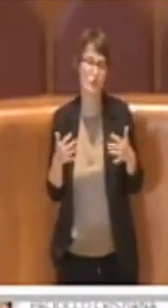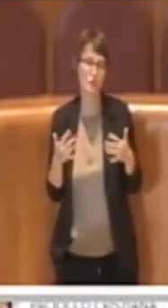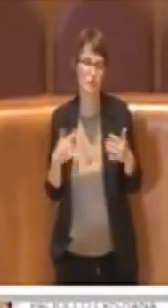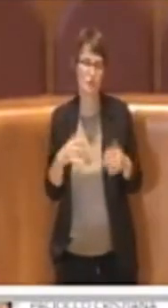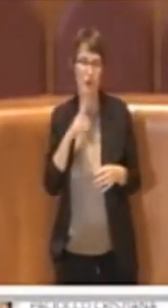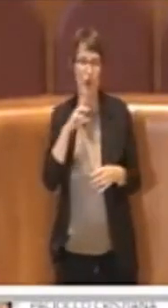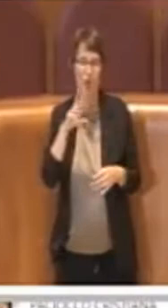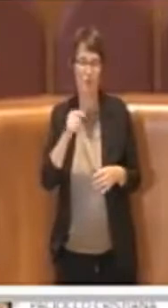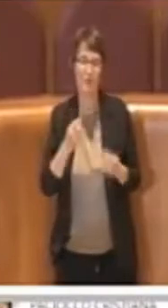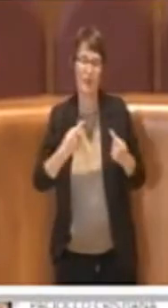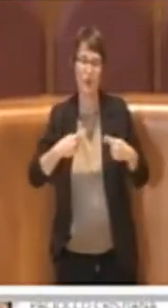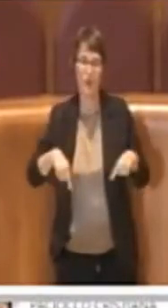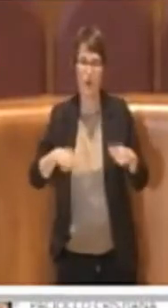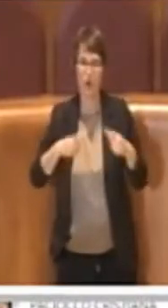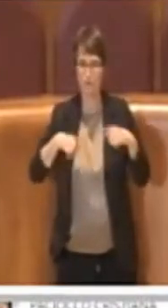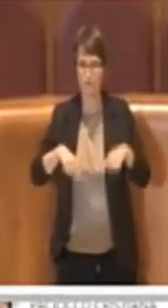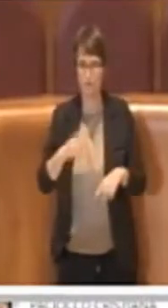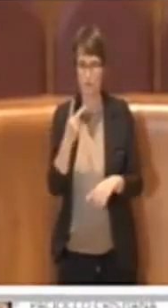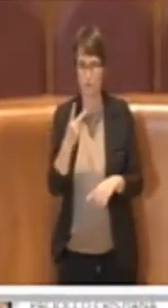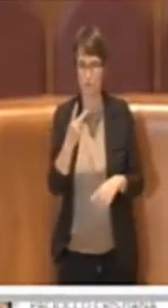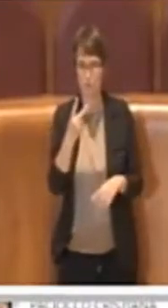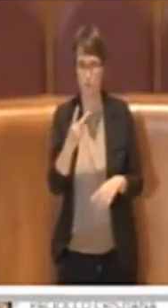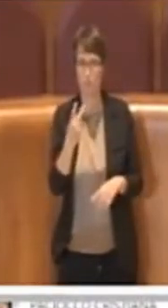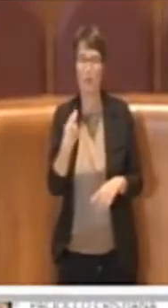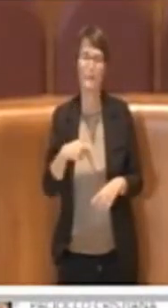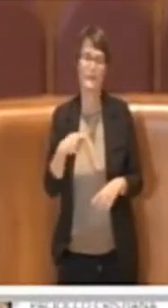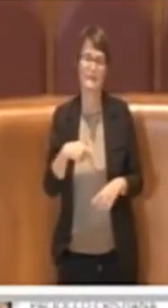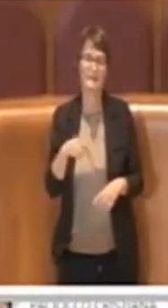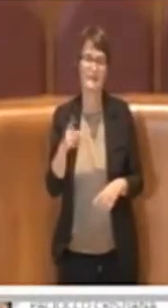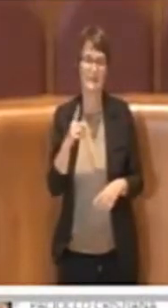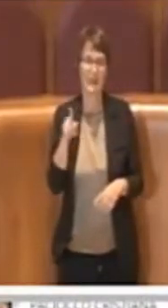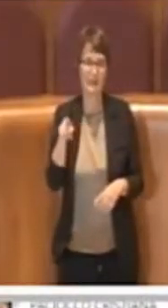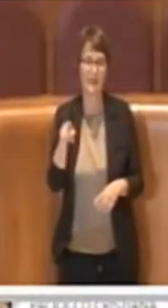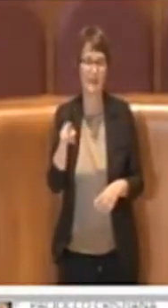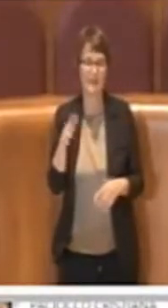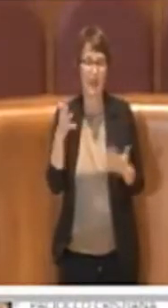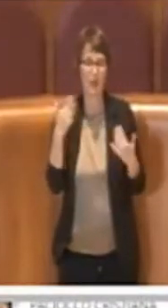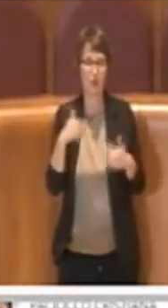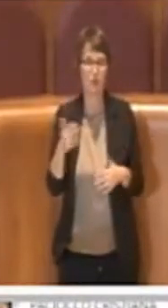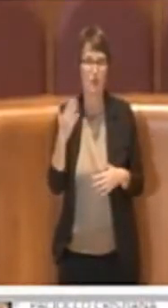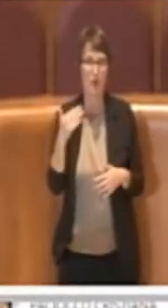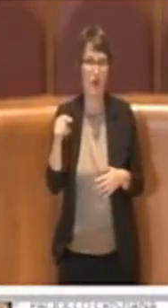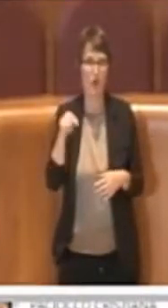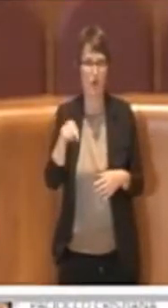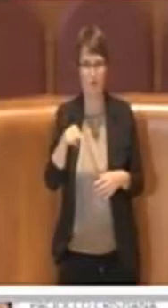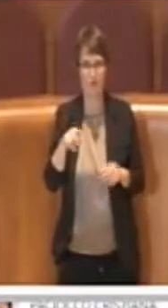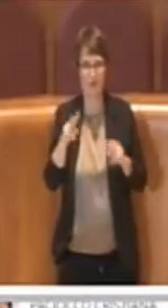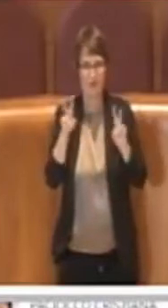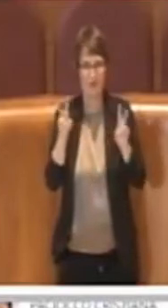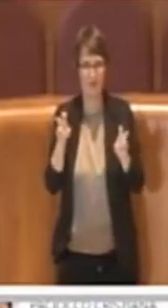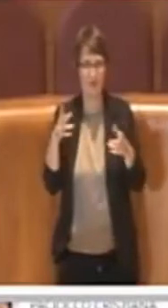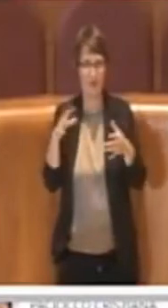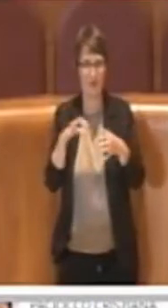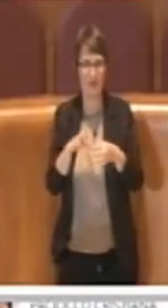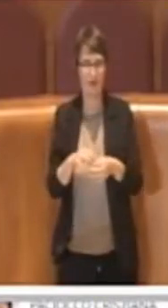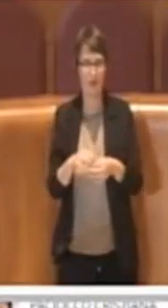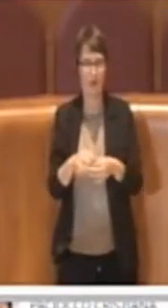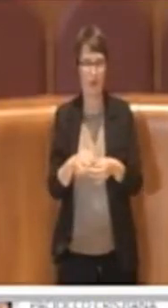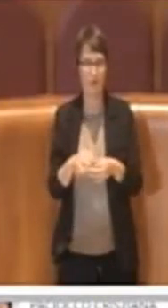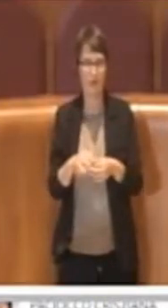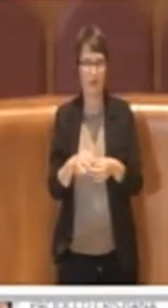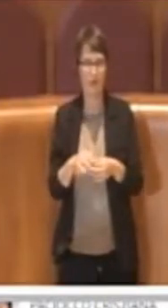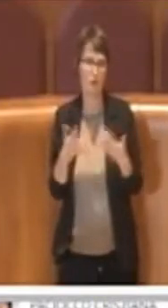commissioni che il Presidente Diaco ha convocato su questo argomento, poi ci sono anche dei